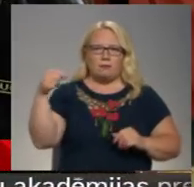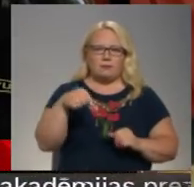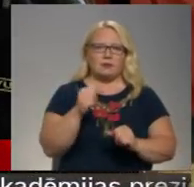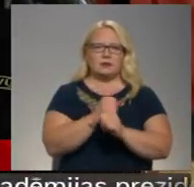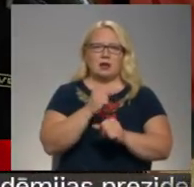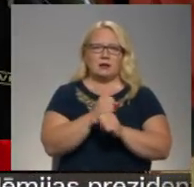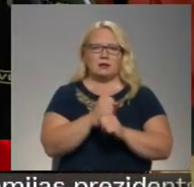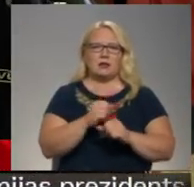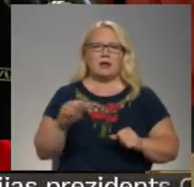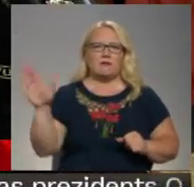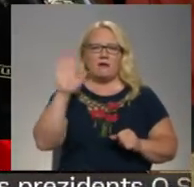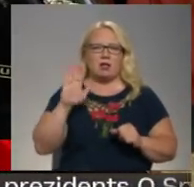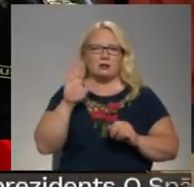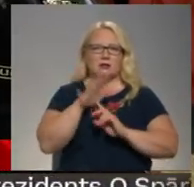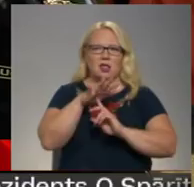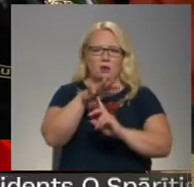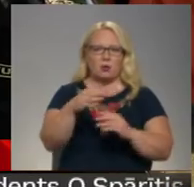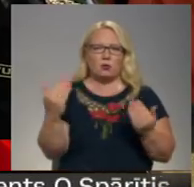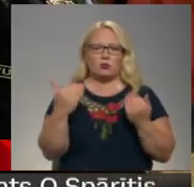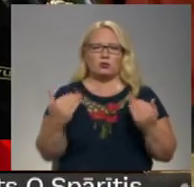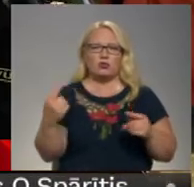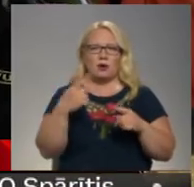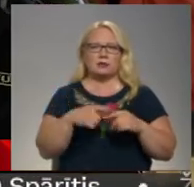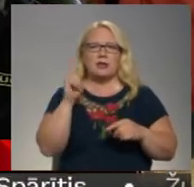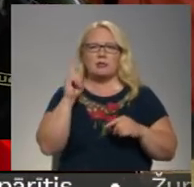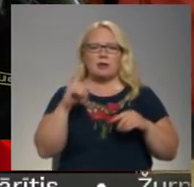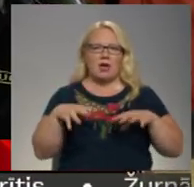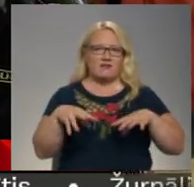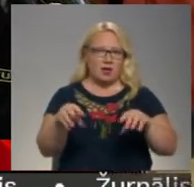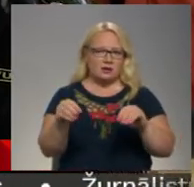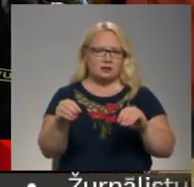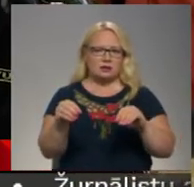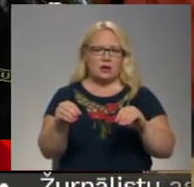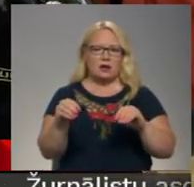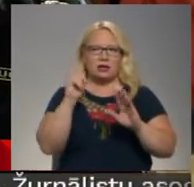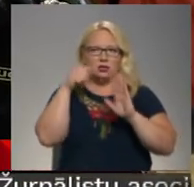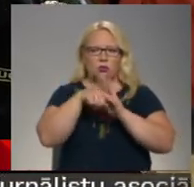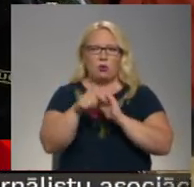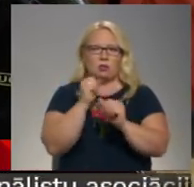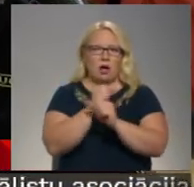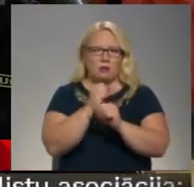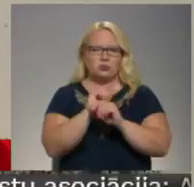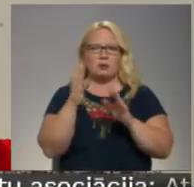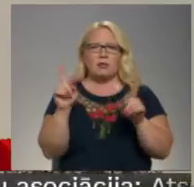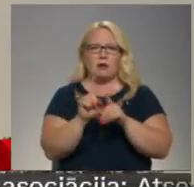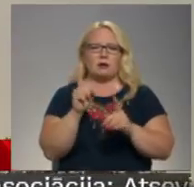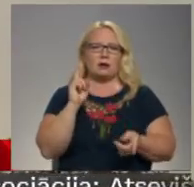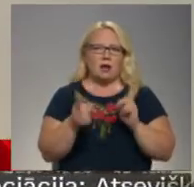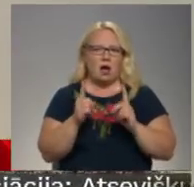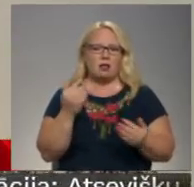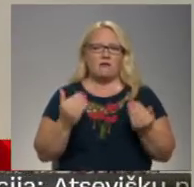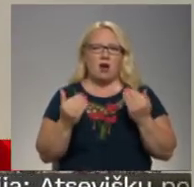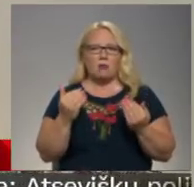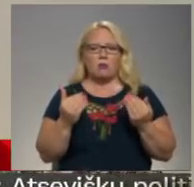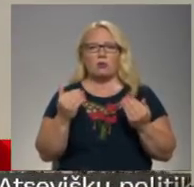strādēja valsts robežsardzēs helikopteris, kurš šoreiz ne tikai veicā izlūkošanas darbus, bet arī reāli, varbūt